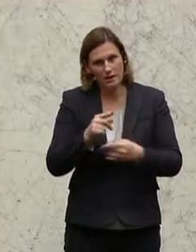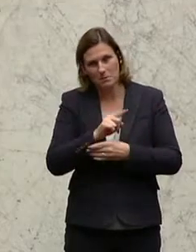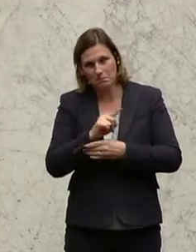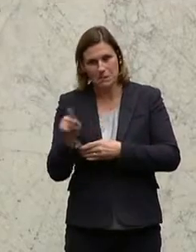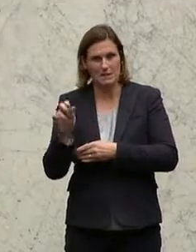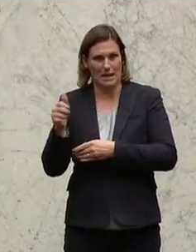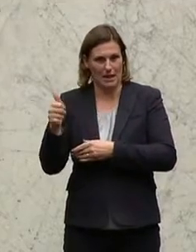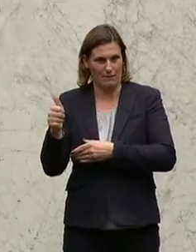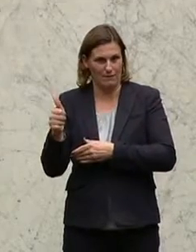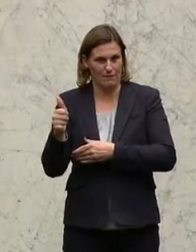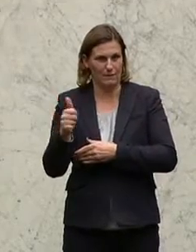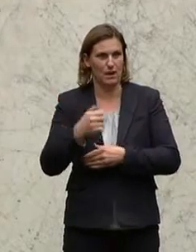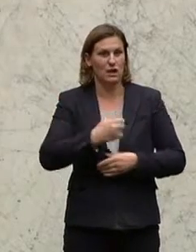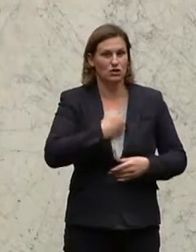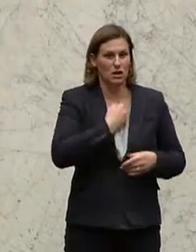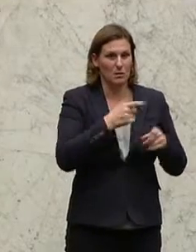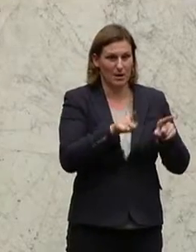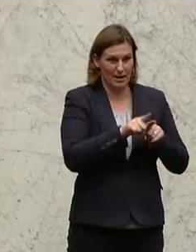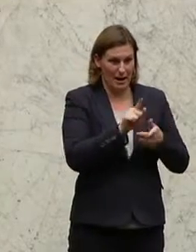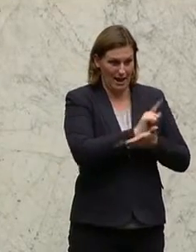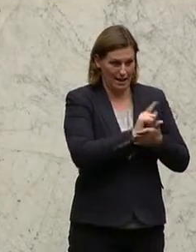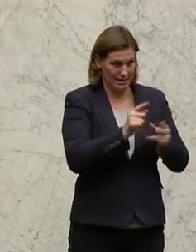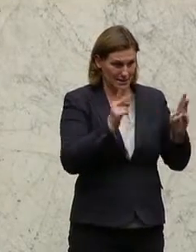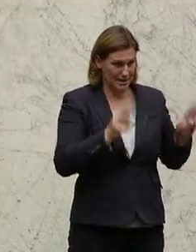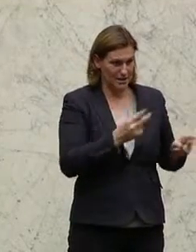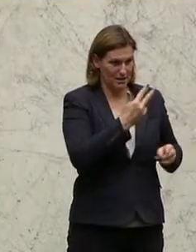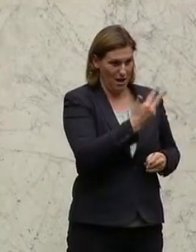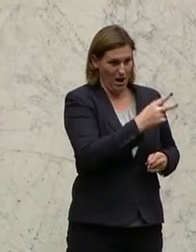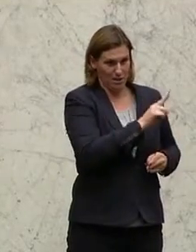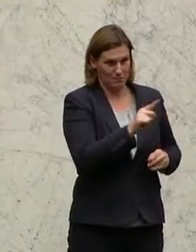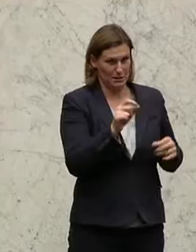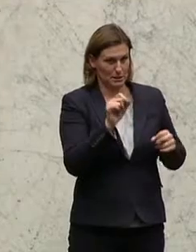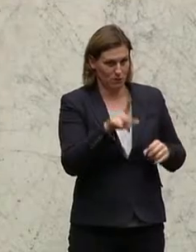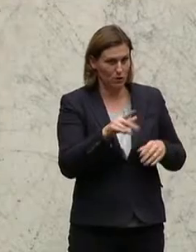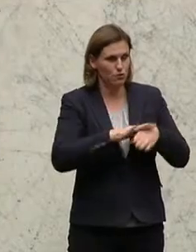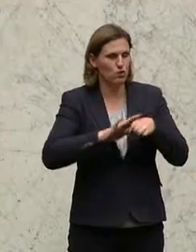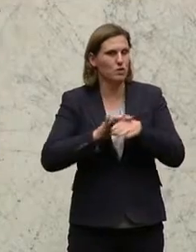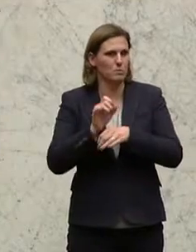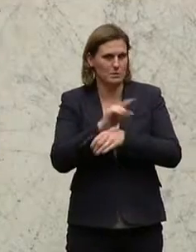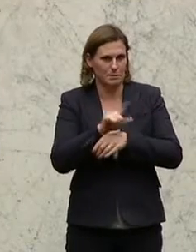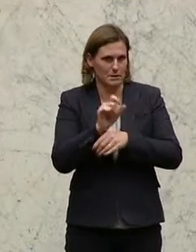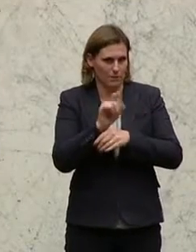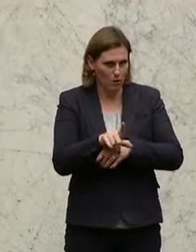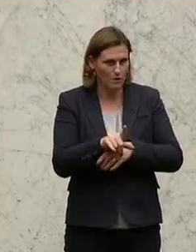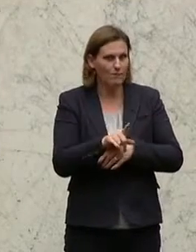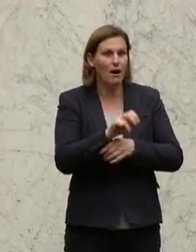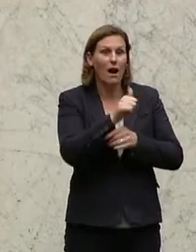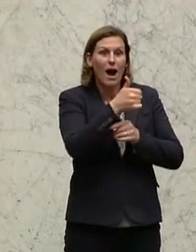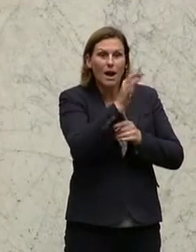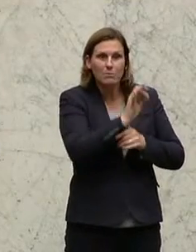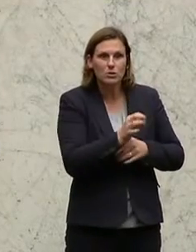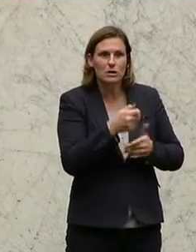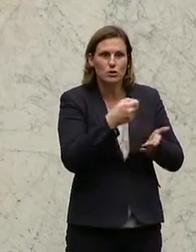der Steiermark im selben Zeitraum 8 bis 12, Entschuldigung, 8 bis 12 jeweils, 1 Prozent